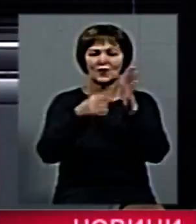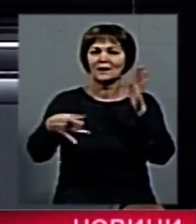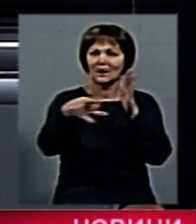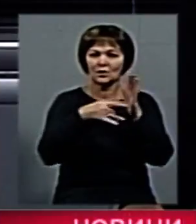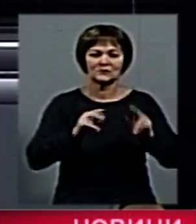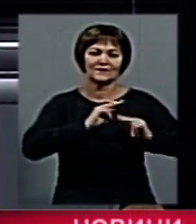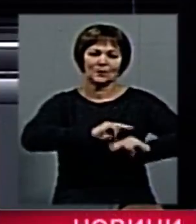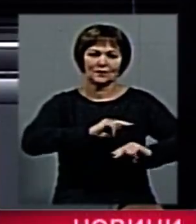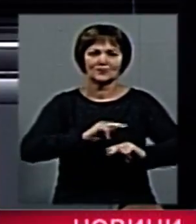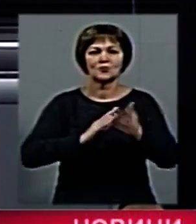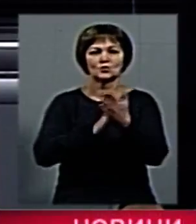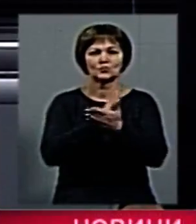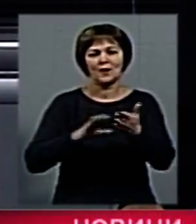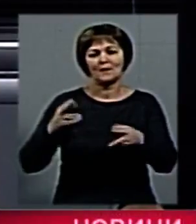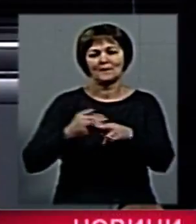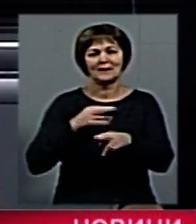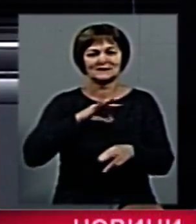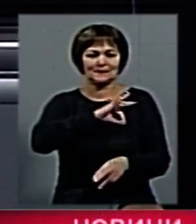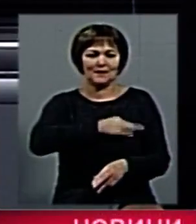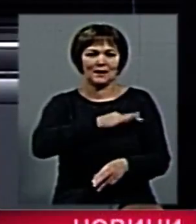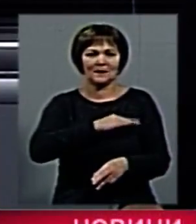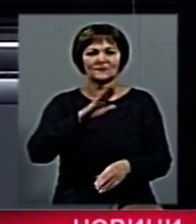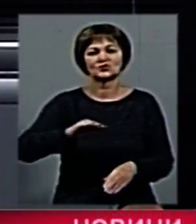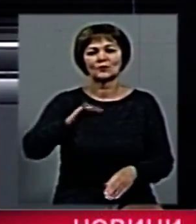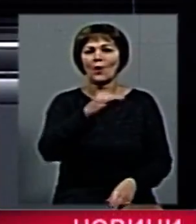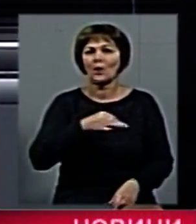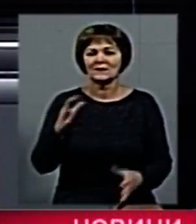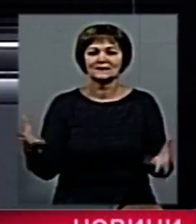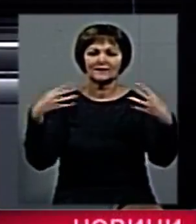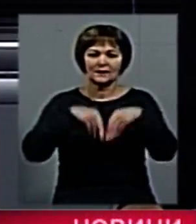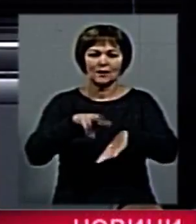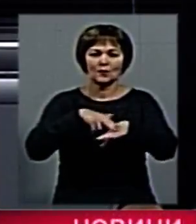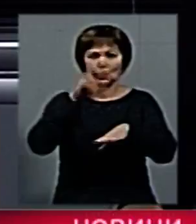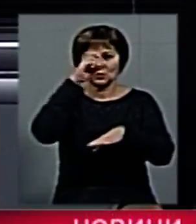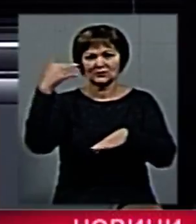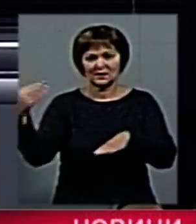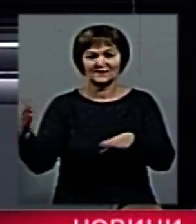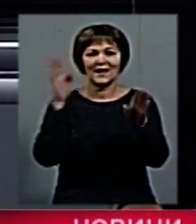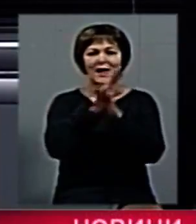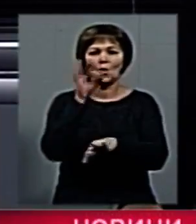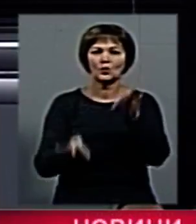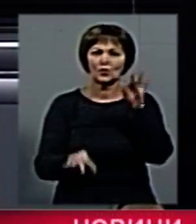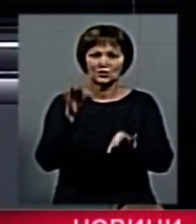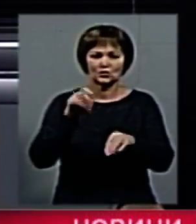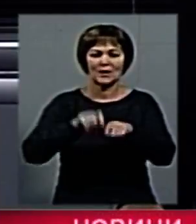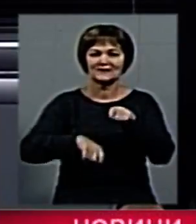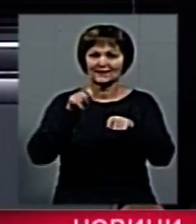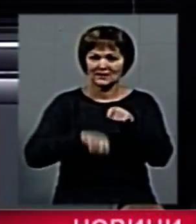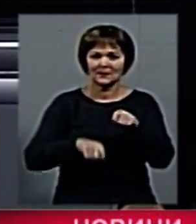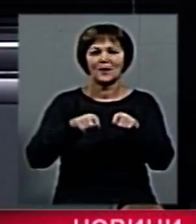співробітники Управління Служби безпеки України в Житомирській області спільно з поліцією та Державною екологічною інспекцією.